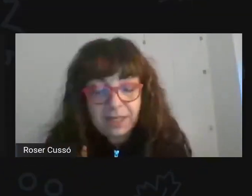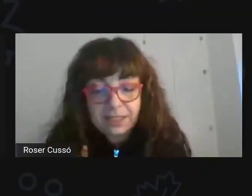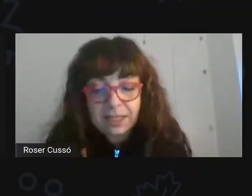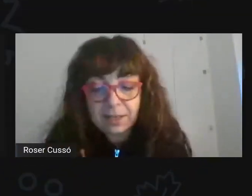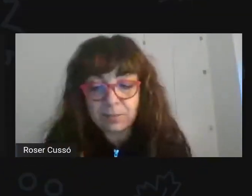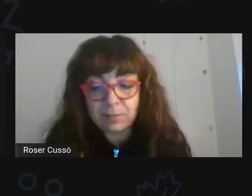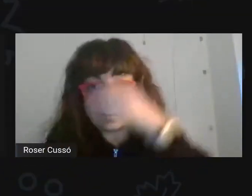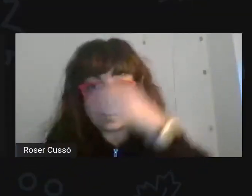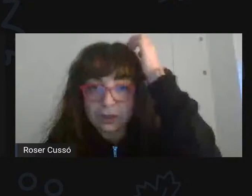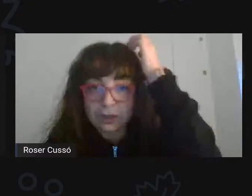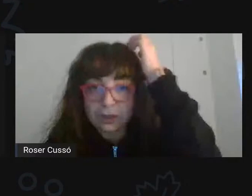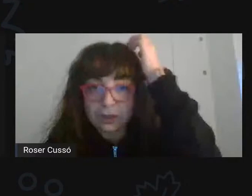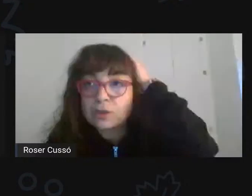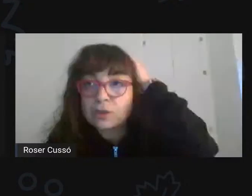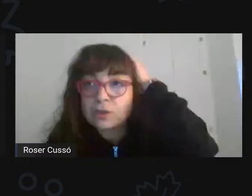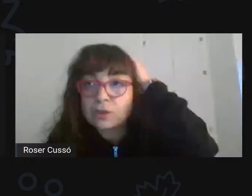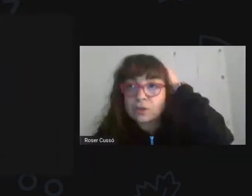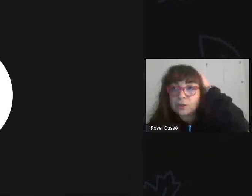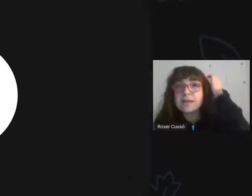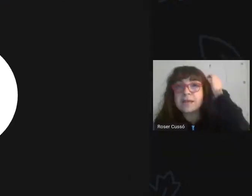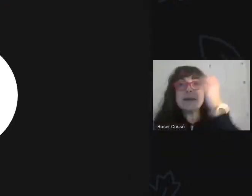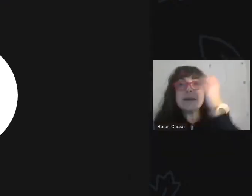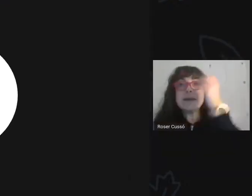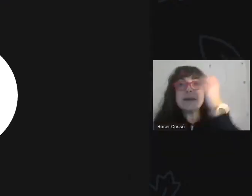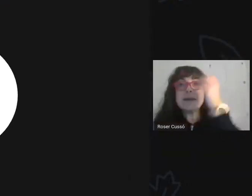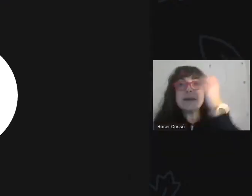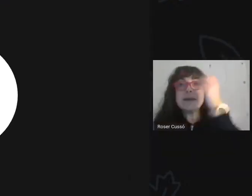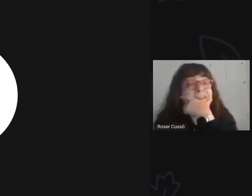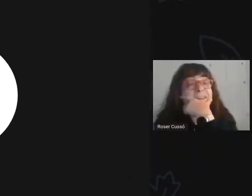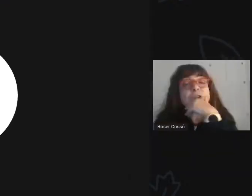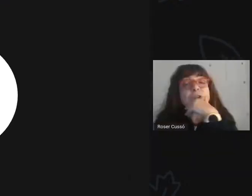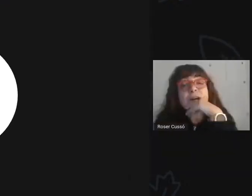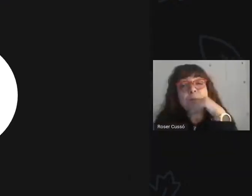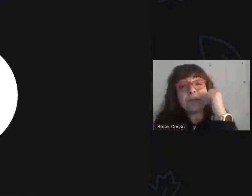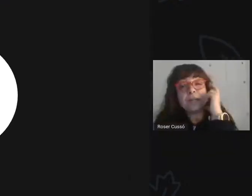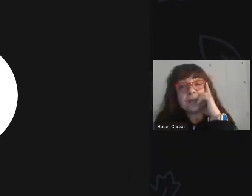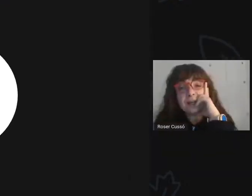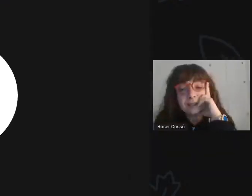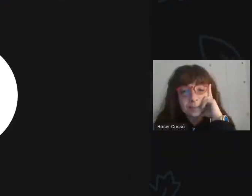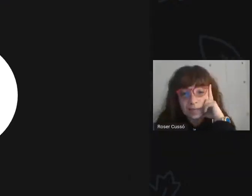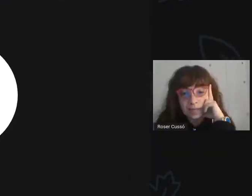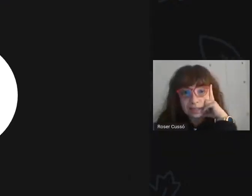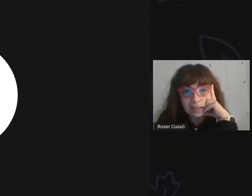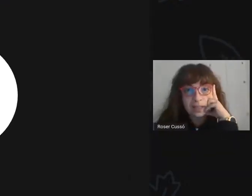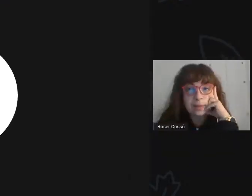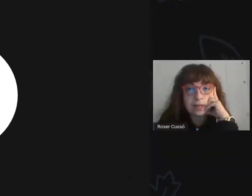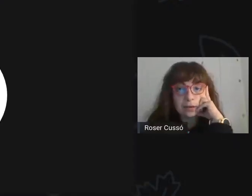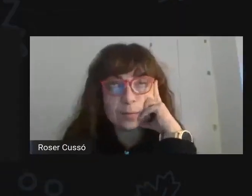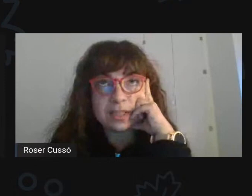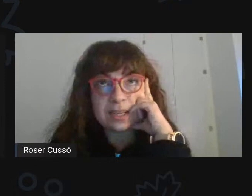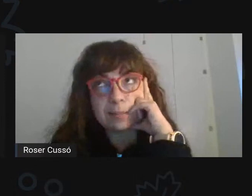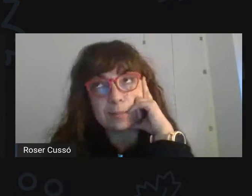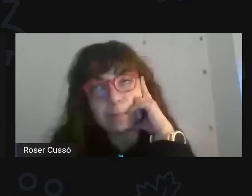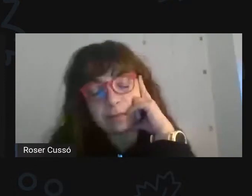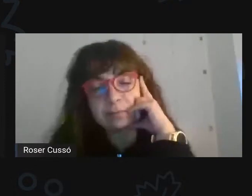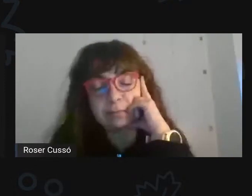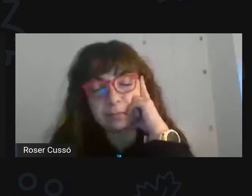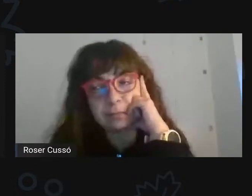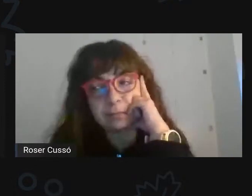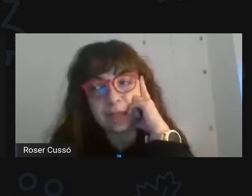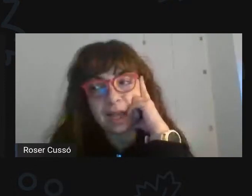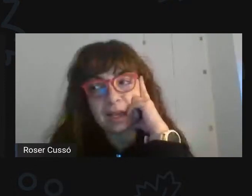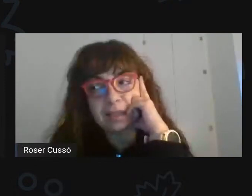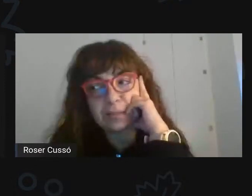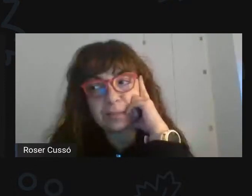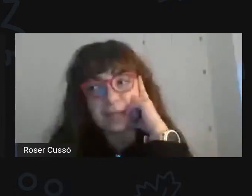esperem que sigui molt profitosa per a tots vosaltres. i, com deia la Tona, avui el tema que tractarem i que començarem per